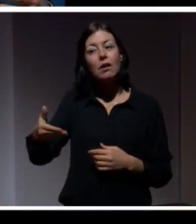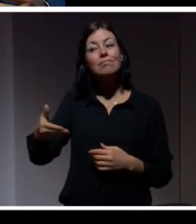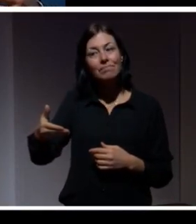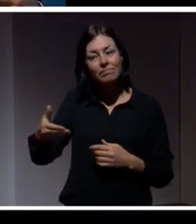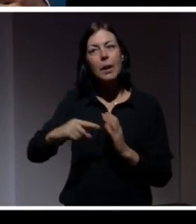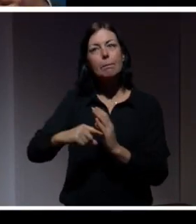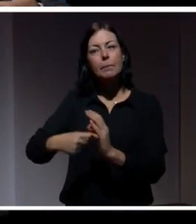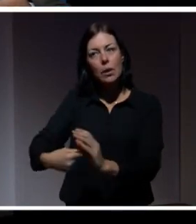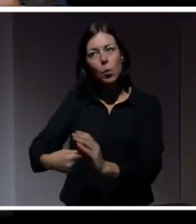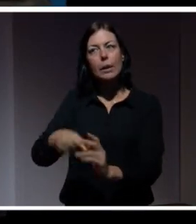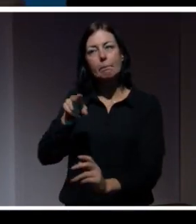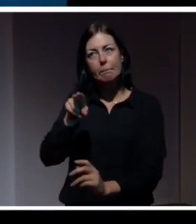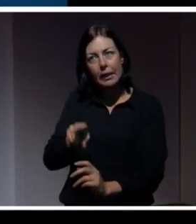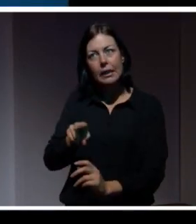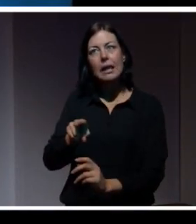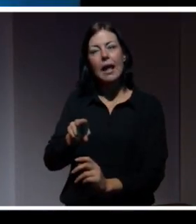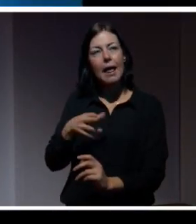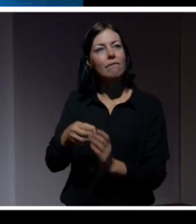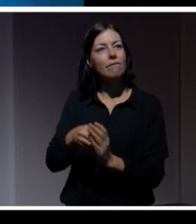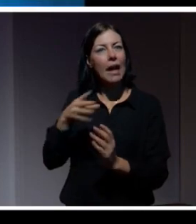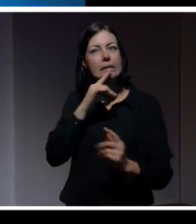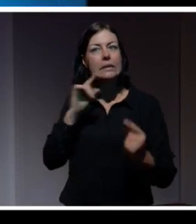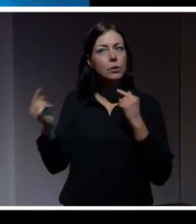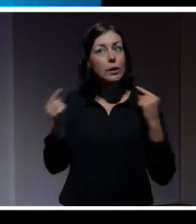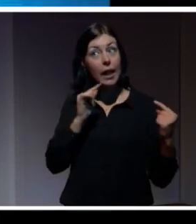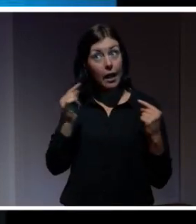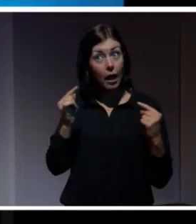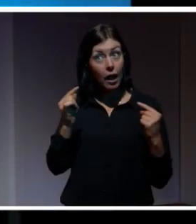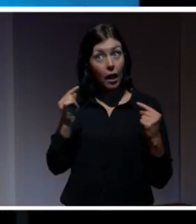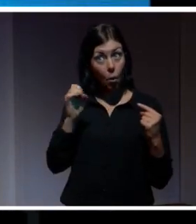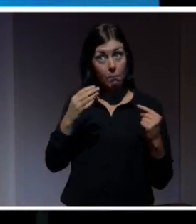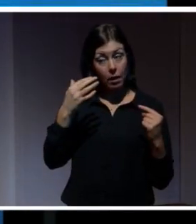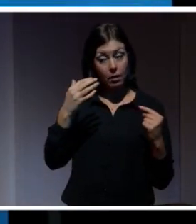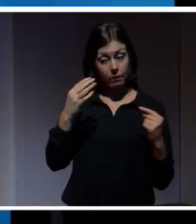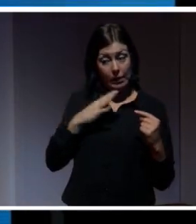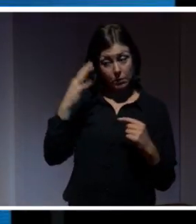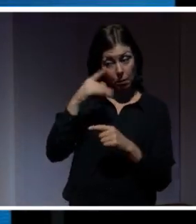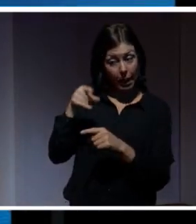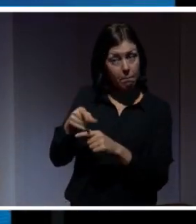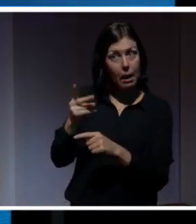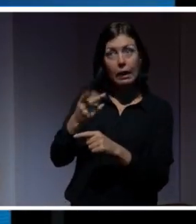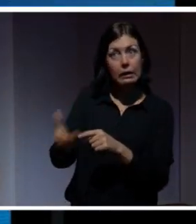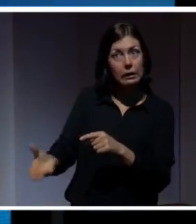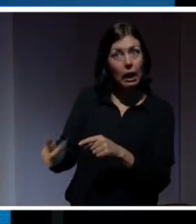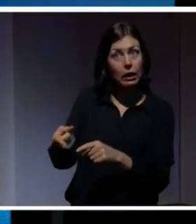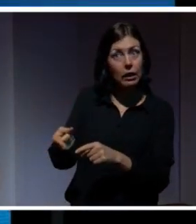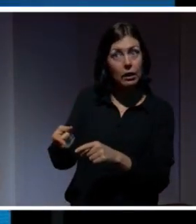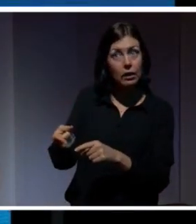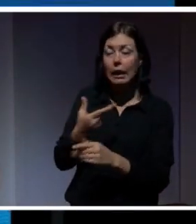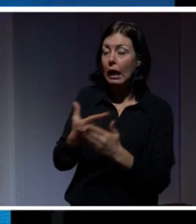ju åtminstone att det är värt att diskutera huruvida det här är problematiskt eller ej. Det är inte nödvändigtvis